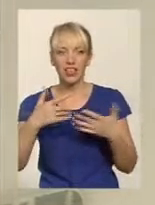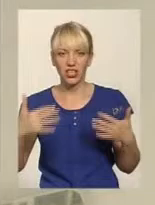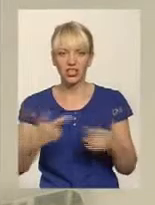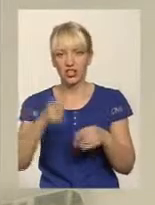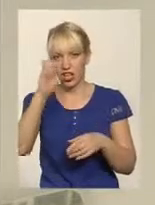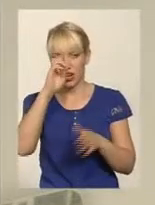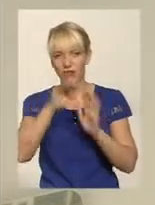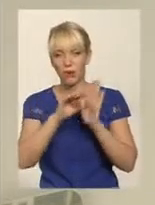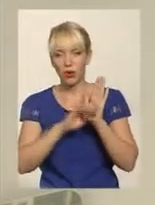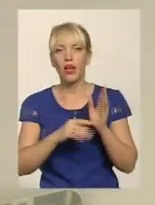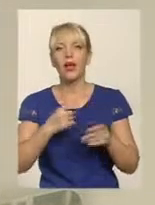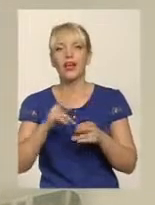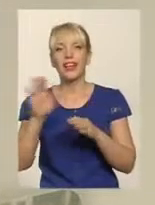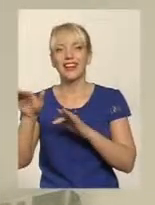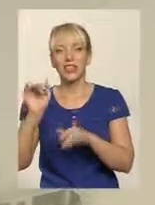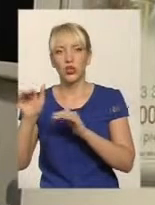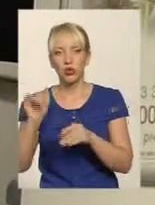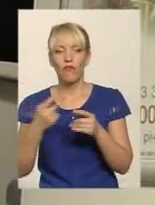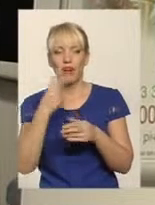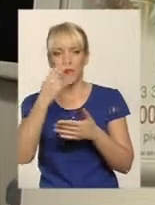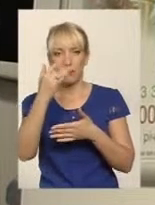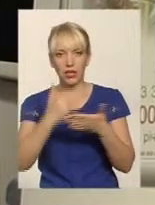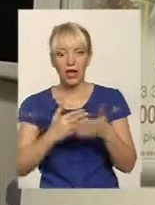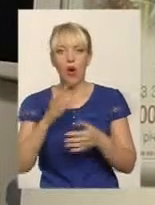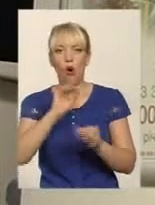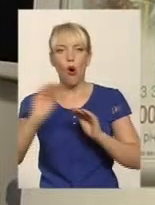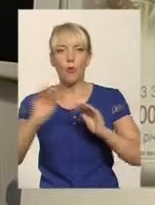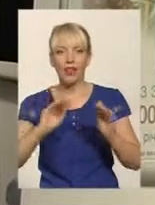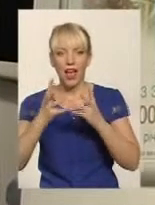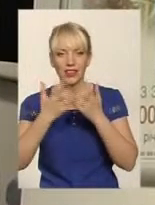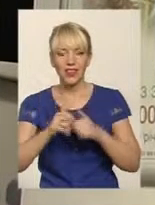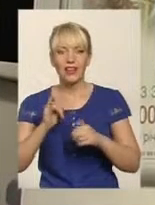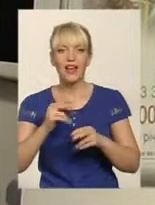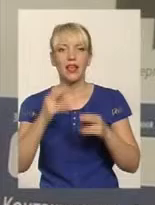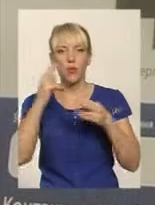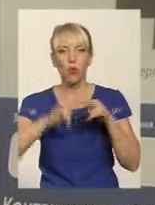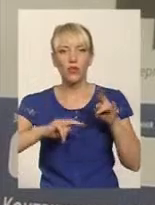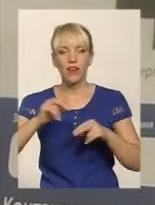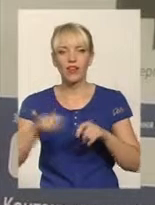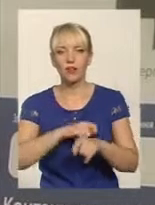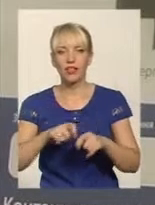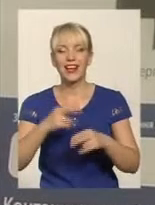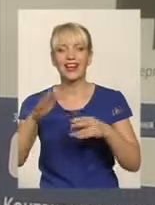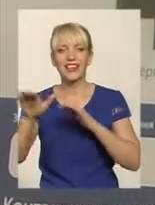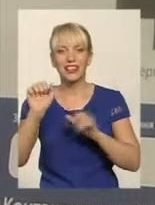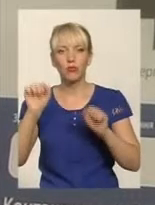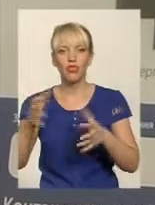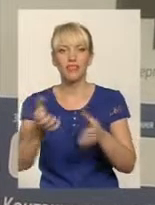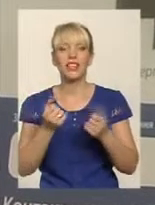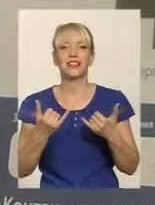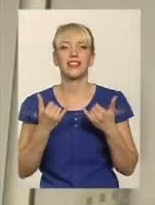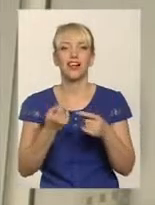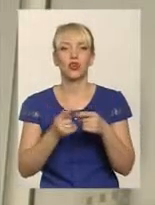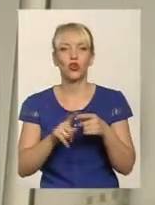кредитування передбачає конкретний перелік відповідного обладнання та будівельних матеріалів. Зокрема, кредит можна взяти для того, аби придбати